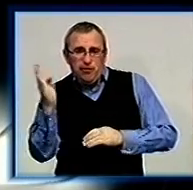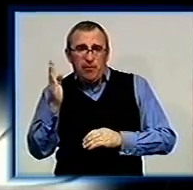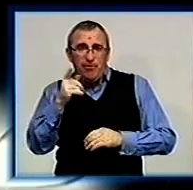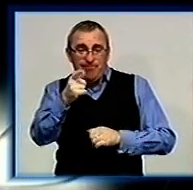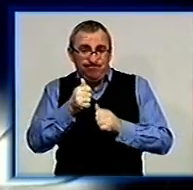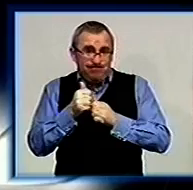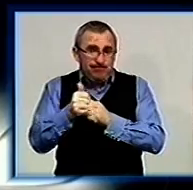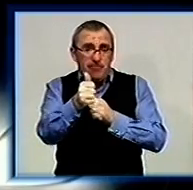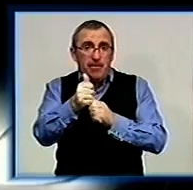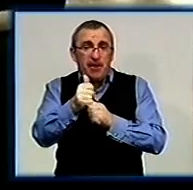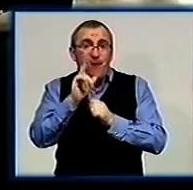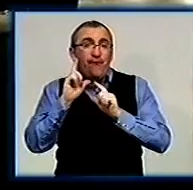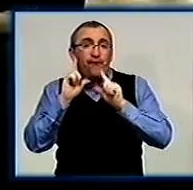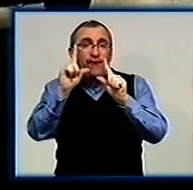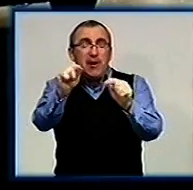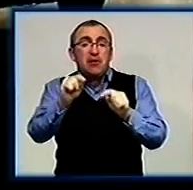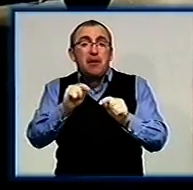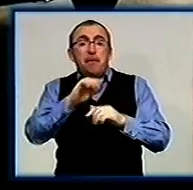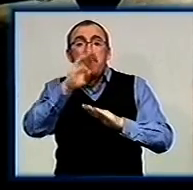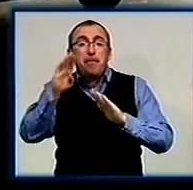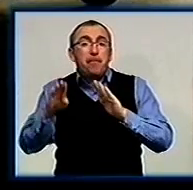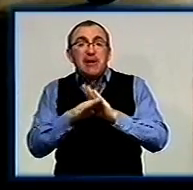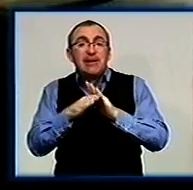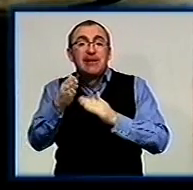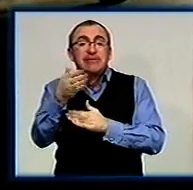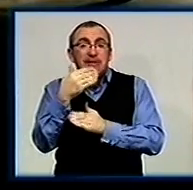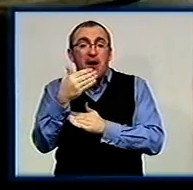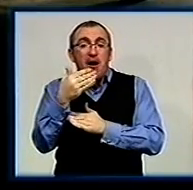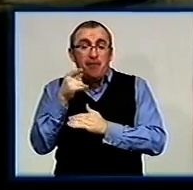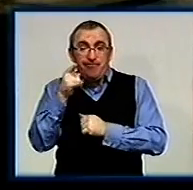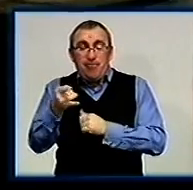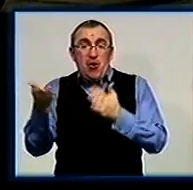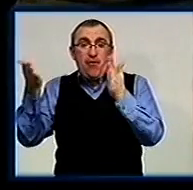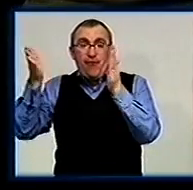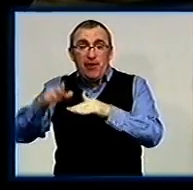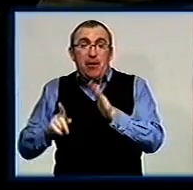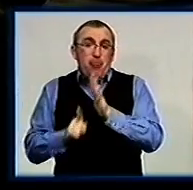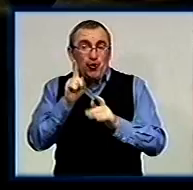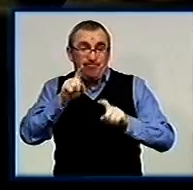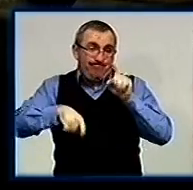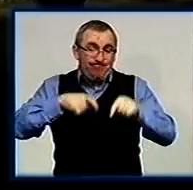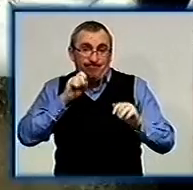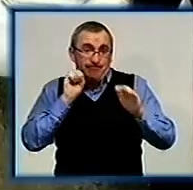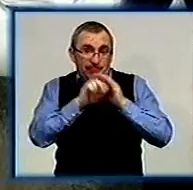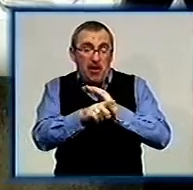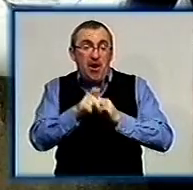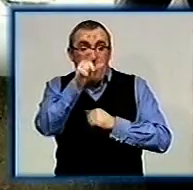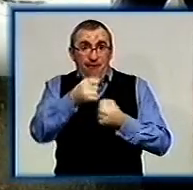помчала на виїзд із обласного центру вже під Знам'янкою. Водій лишив автівку і почав тікати. Водія затримали.